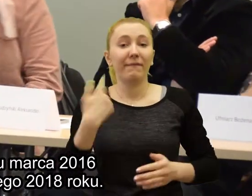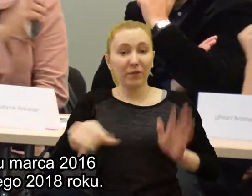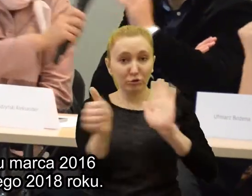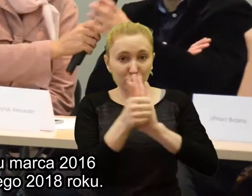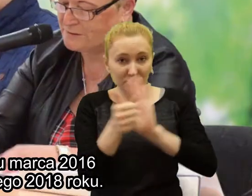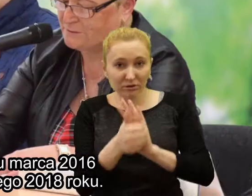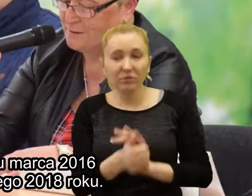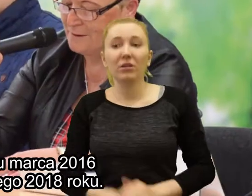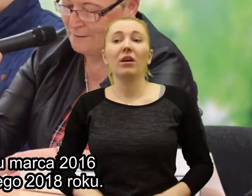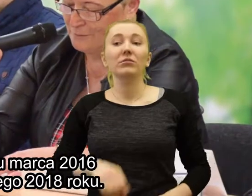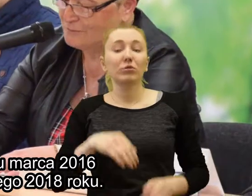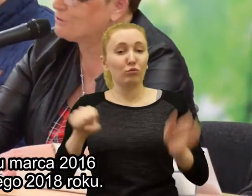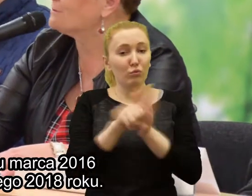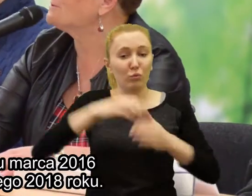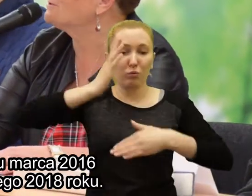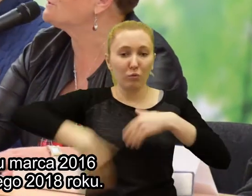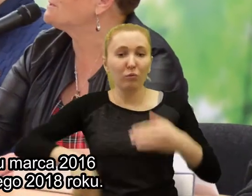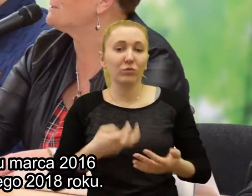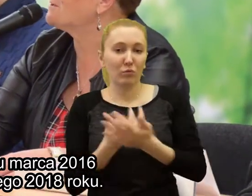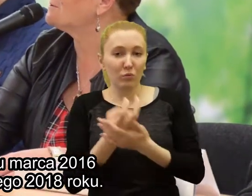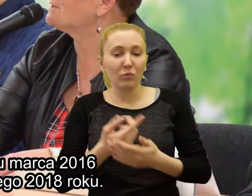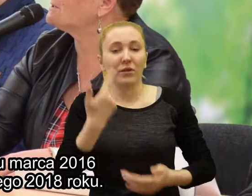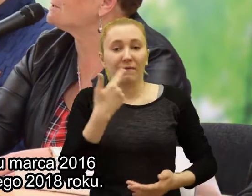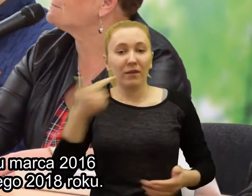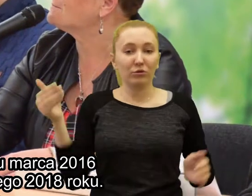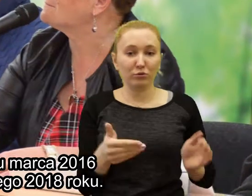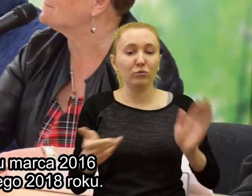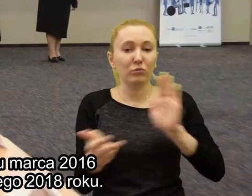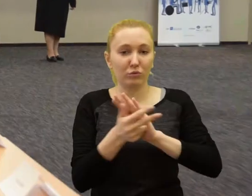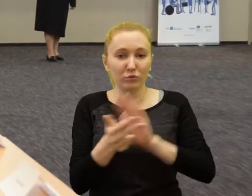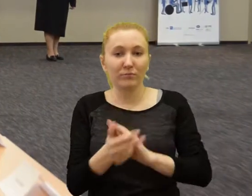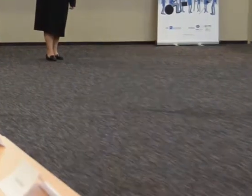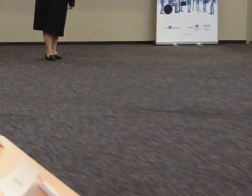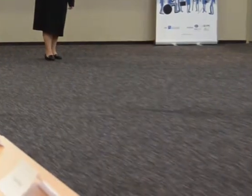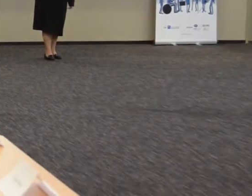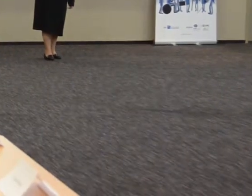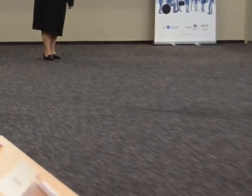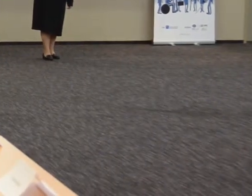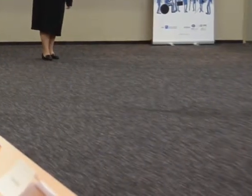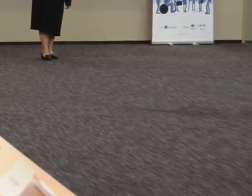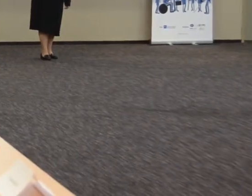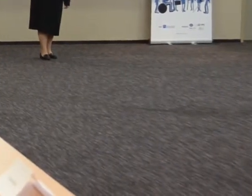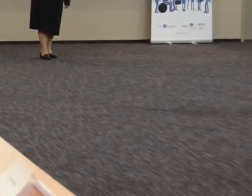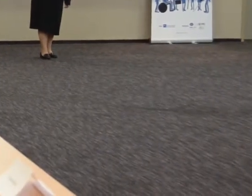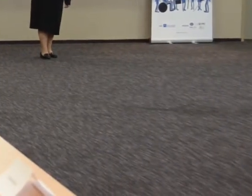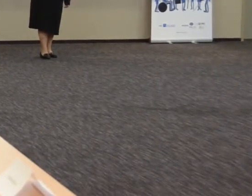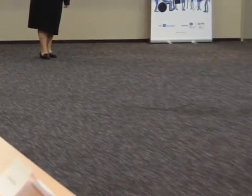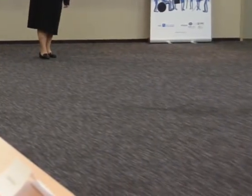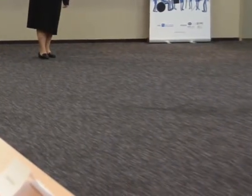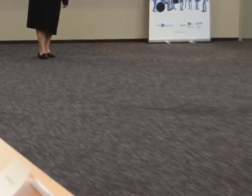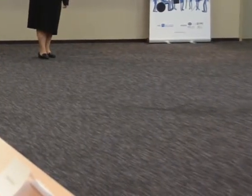2016 roku do końca lutego 2018 roku. Dziękuję.